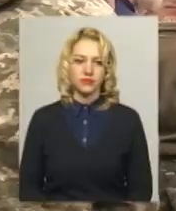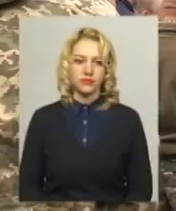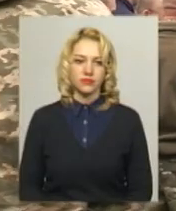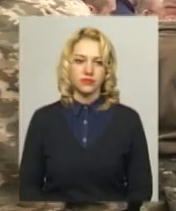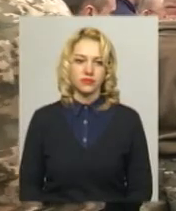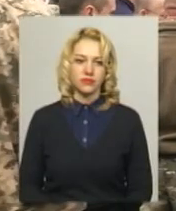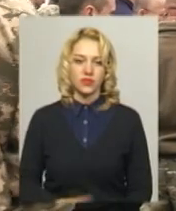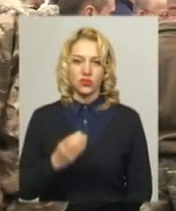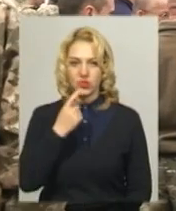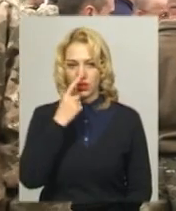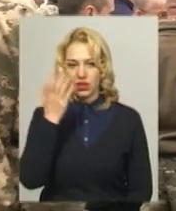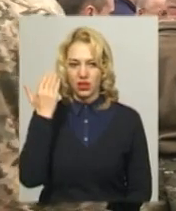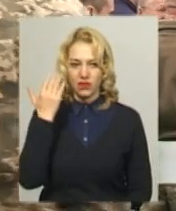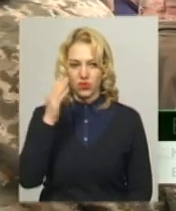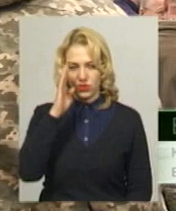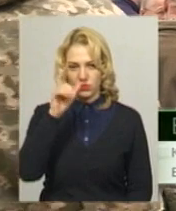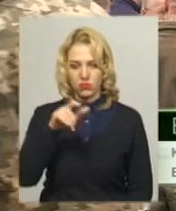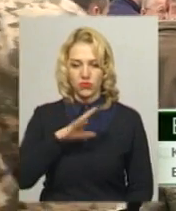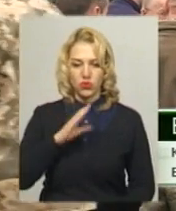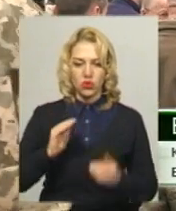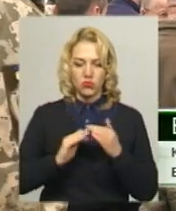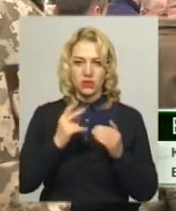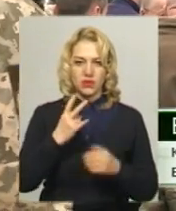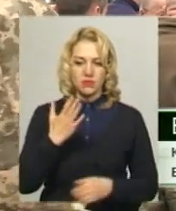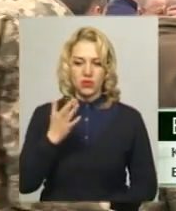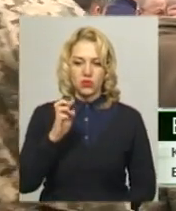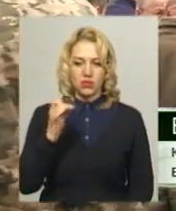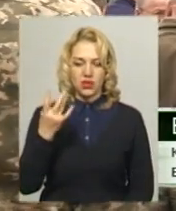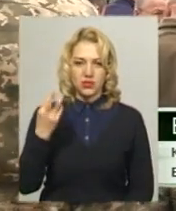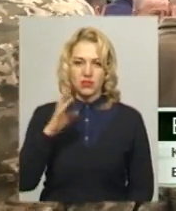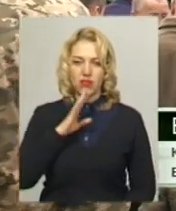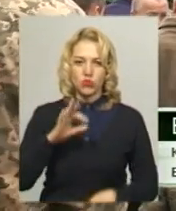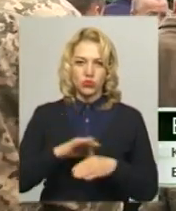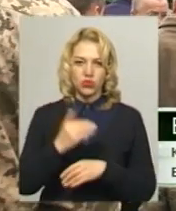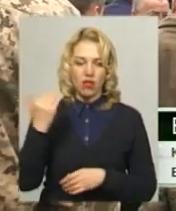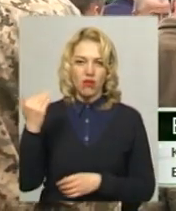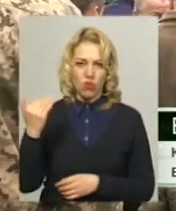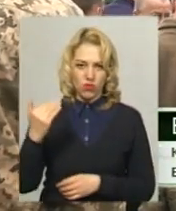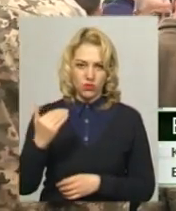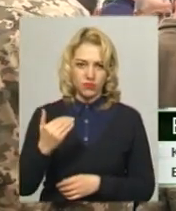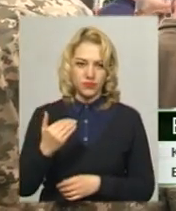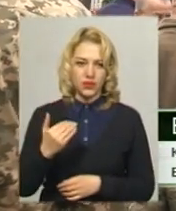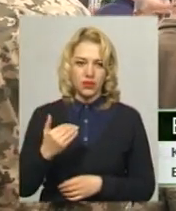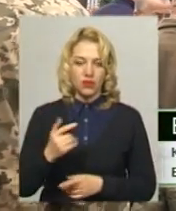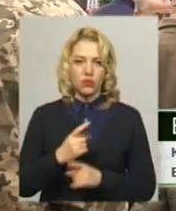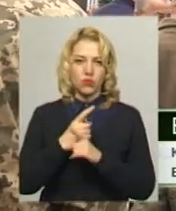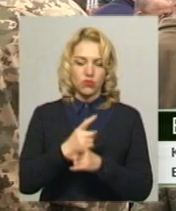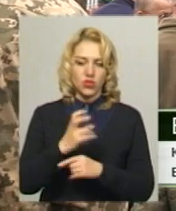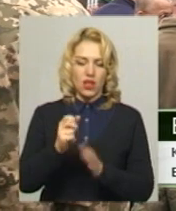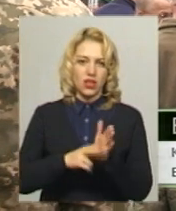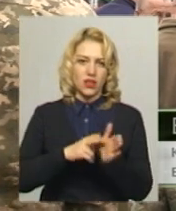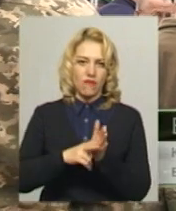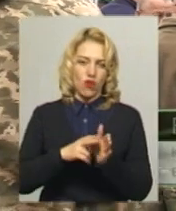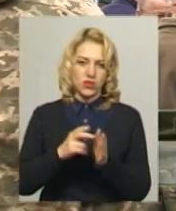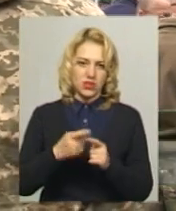Ще недавно, фактично він був вдома, він 25 березня, дружина його фактично проваджала на залізничному